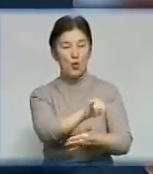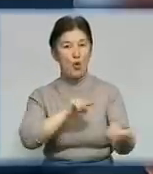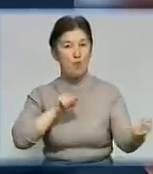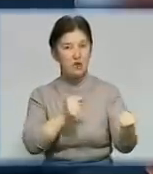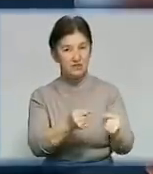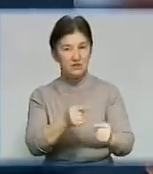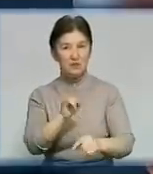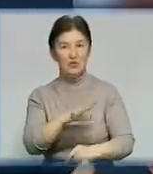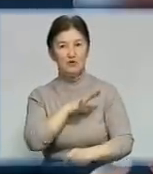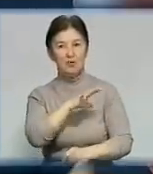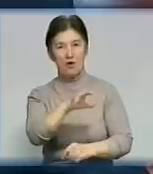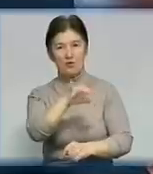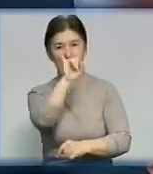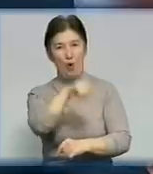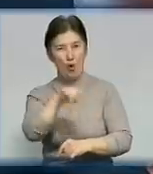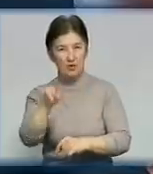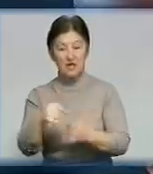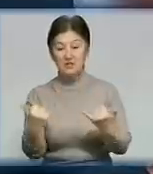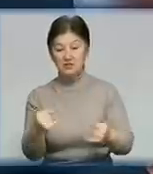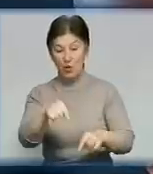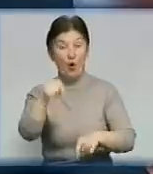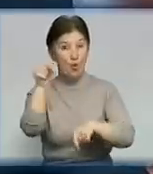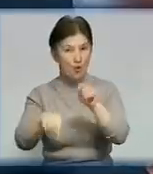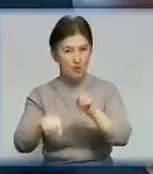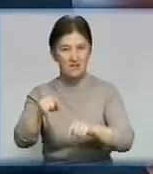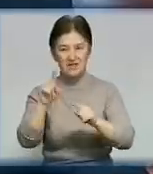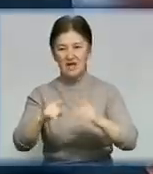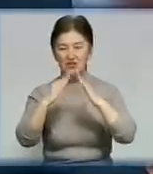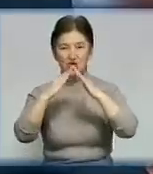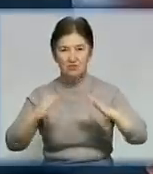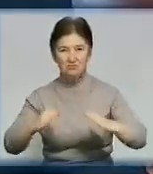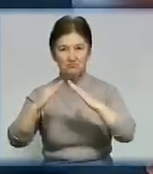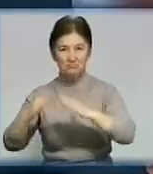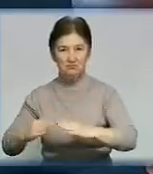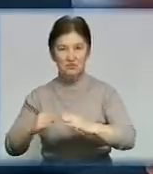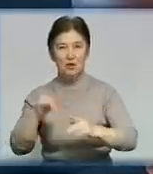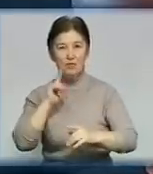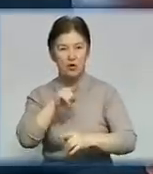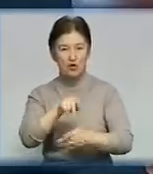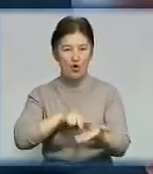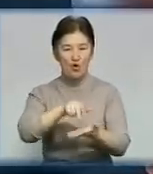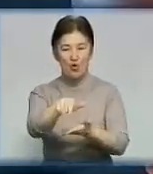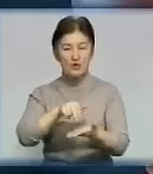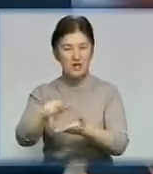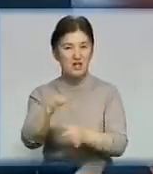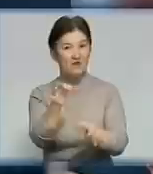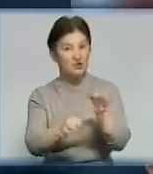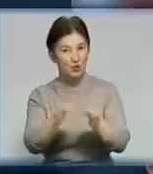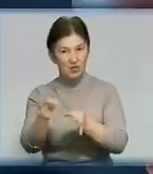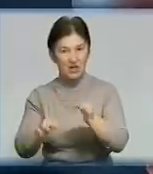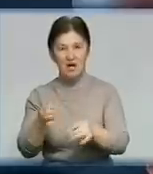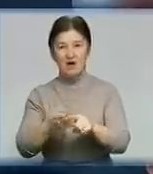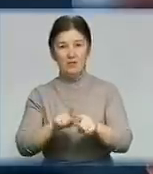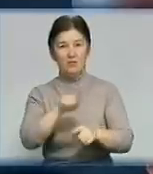самого багатія. Цієї осені у Кіровограді навіть наметеве містечко розбили. Поки гірники ходили у суди і мітингували, саме славетне